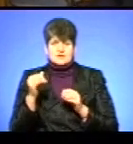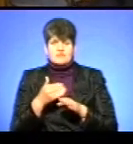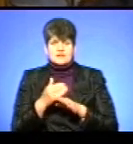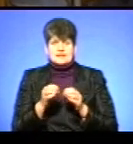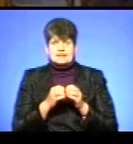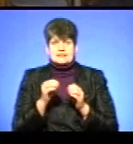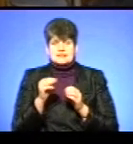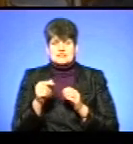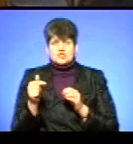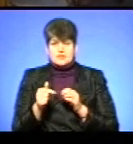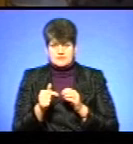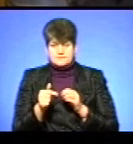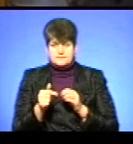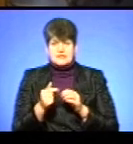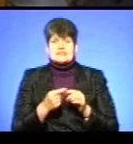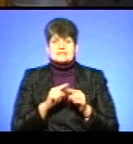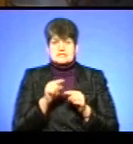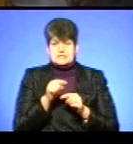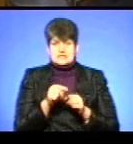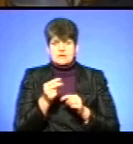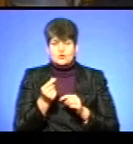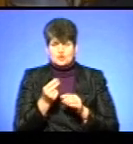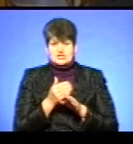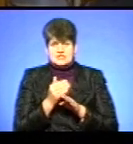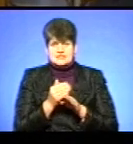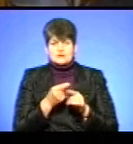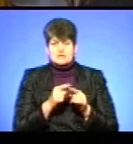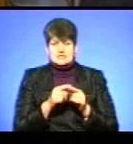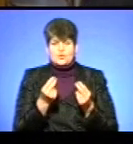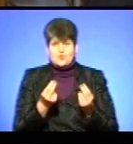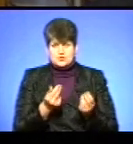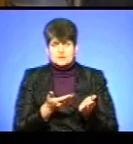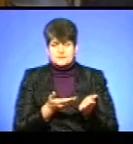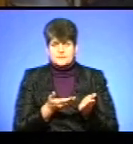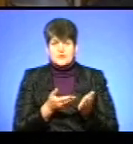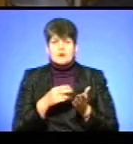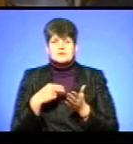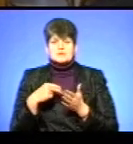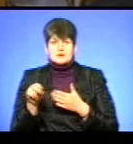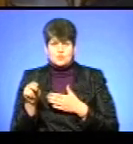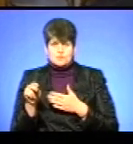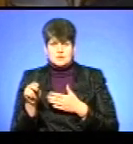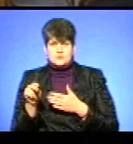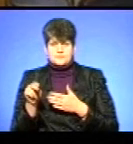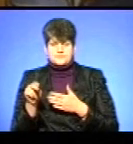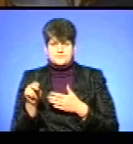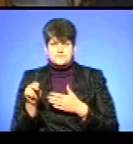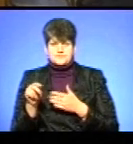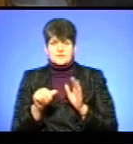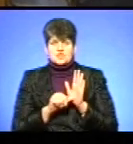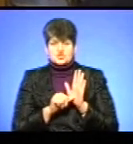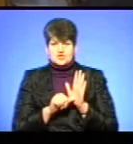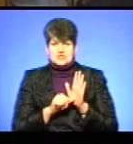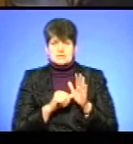тисяч гривень і за ці гроші, за частину тих коштів, закуплено 6